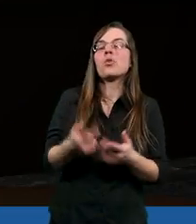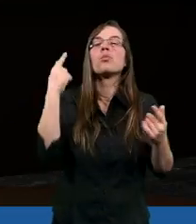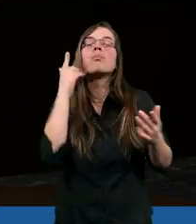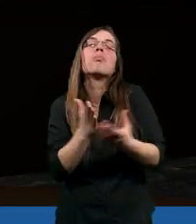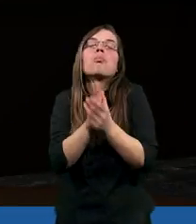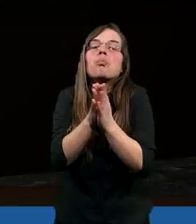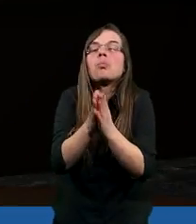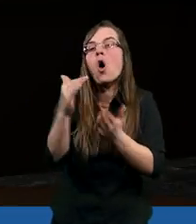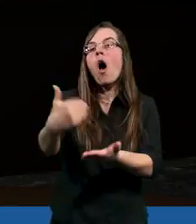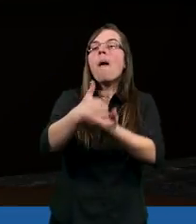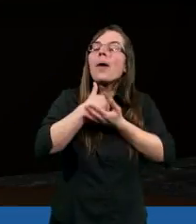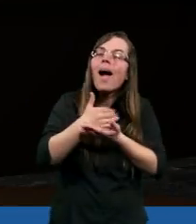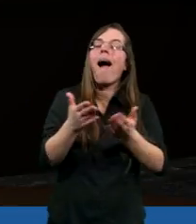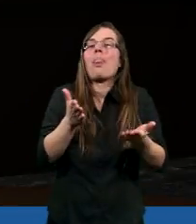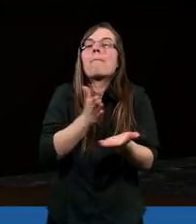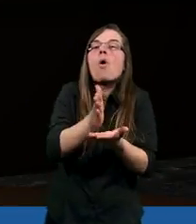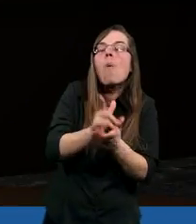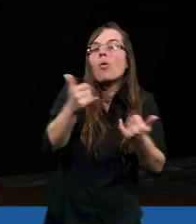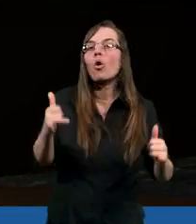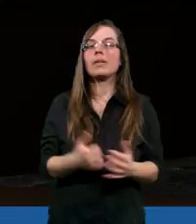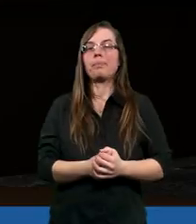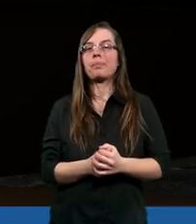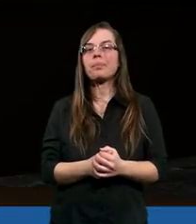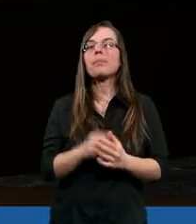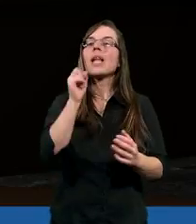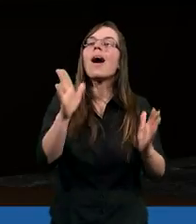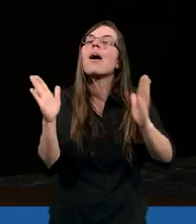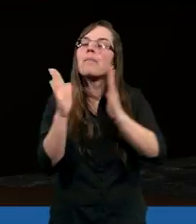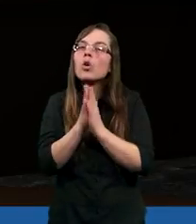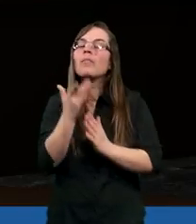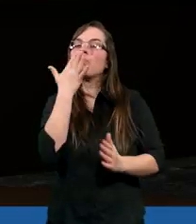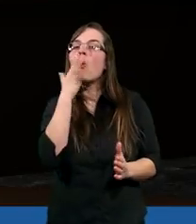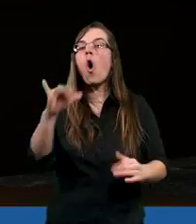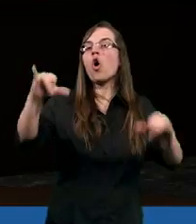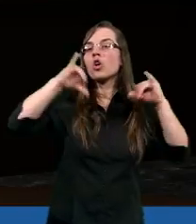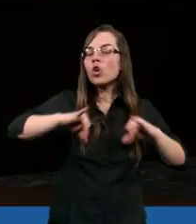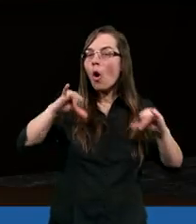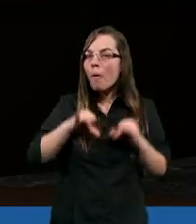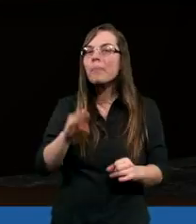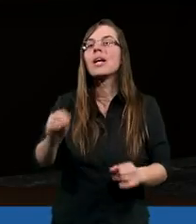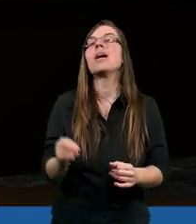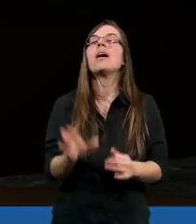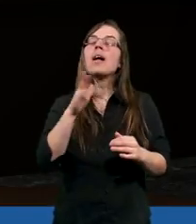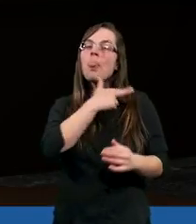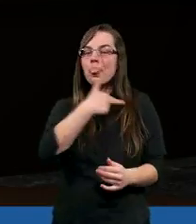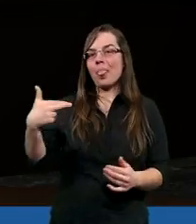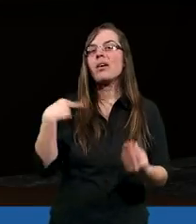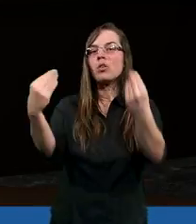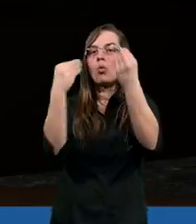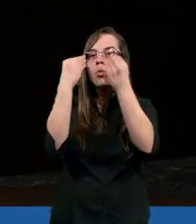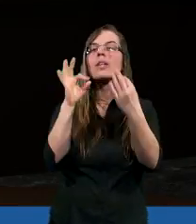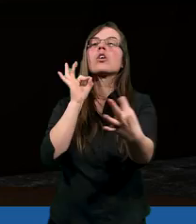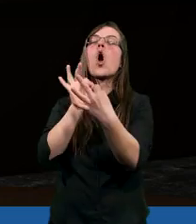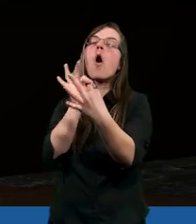prosząc o radę i tak dalej. I tak naprawdę to ta modlitwa, mówienie o sobie nas uczy